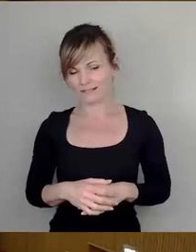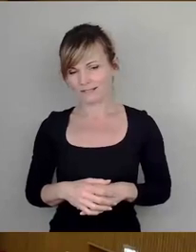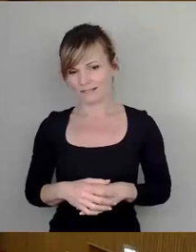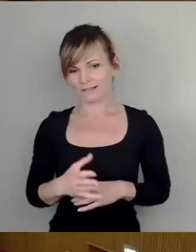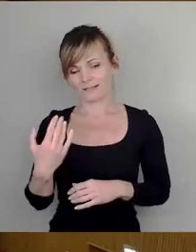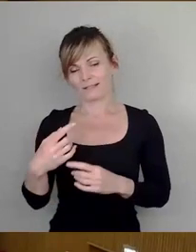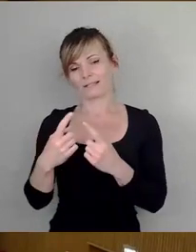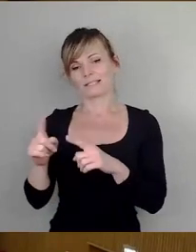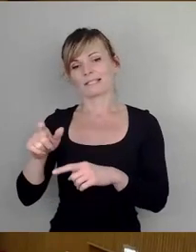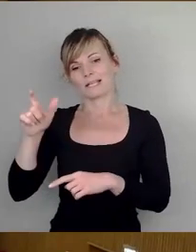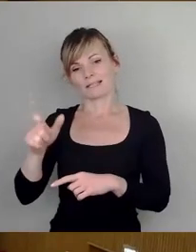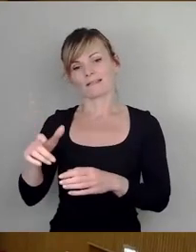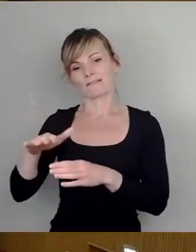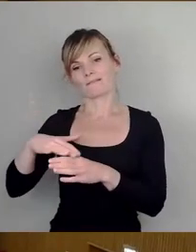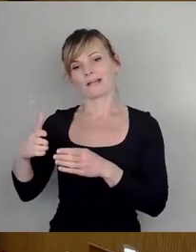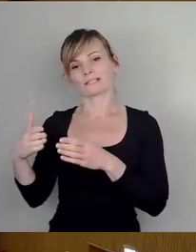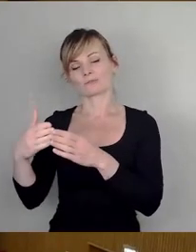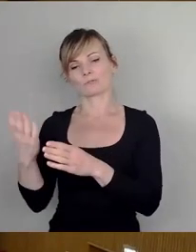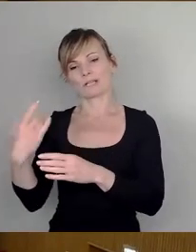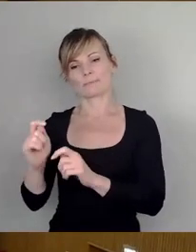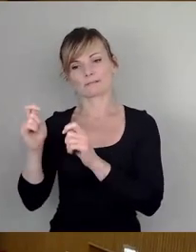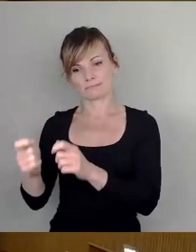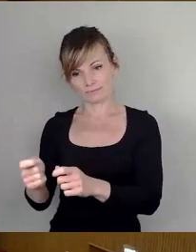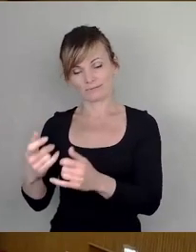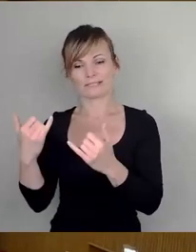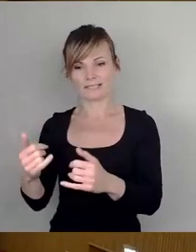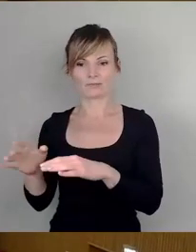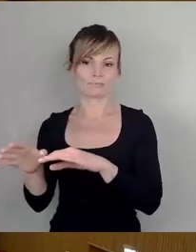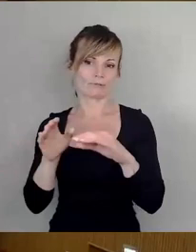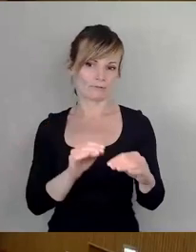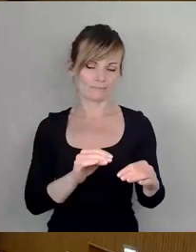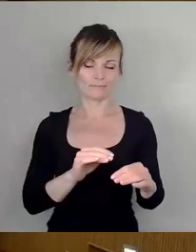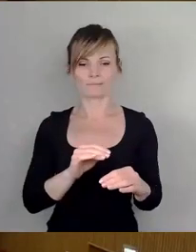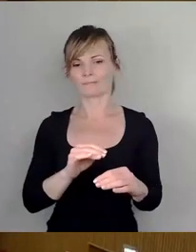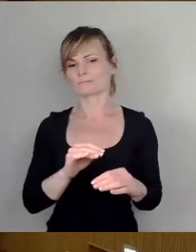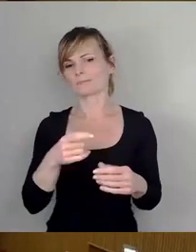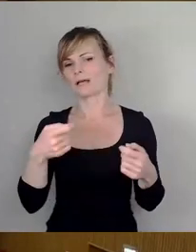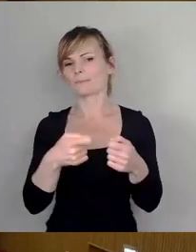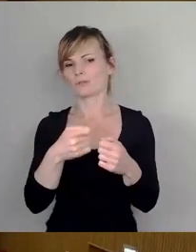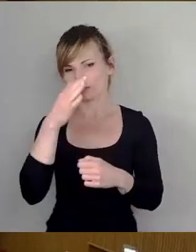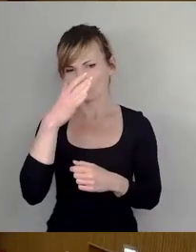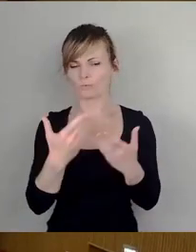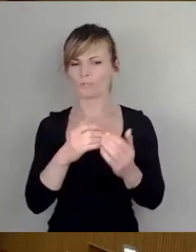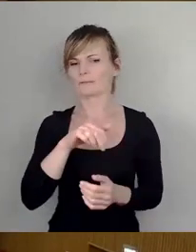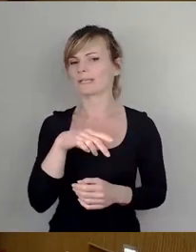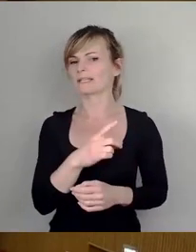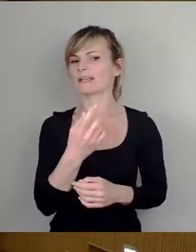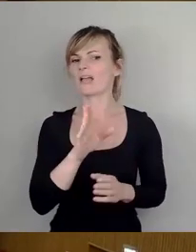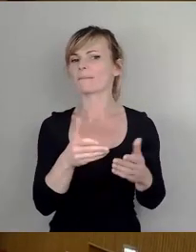übernommen, SPD bzw. Bündnis 90 die Grünen-Fraktion, wer übernimmt das von beiden? Gebt er ab?